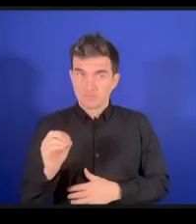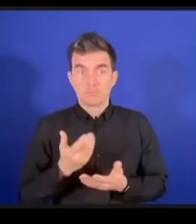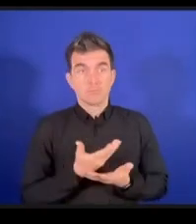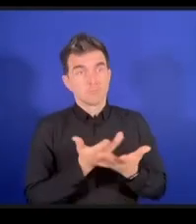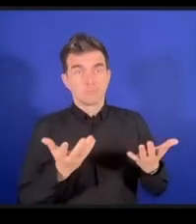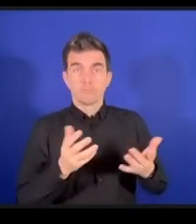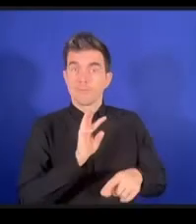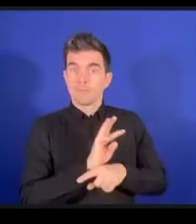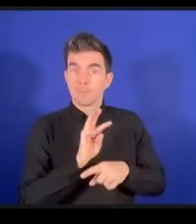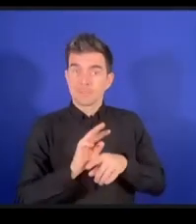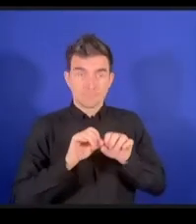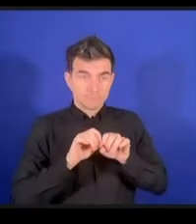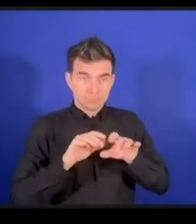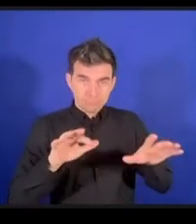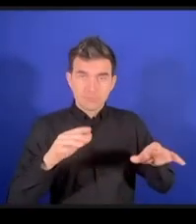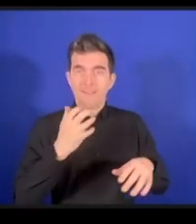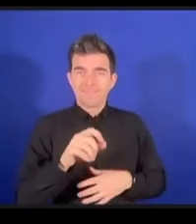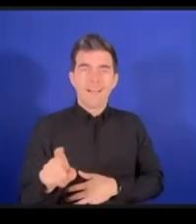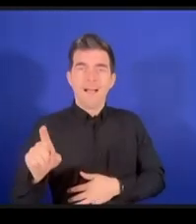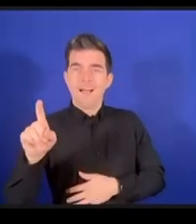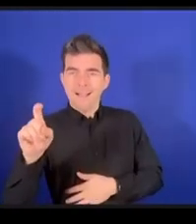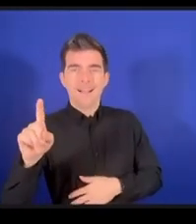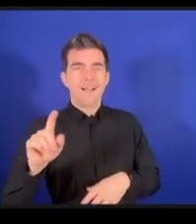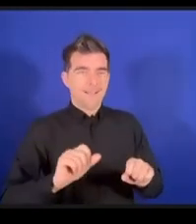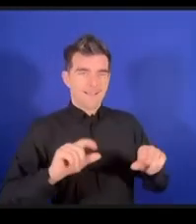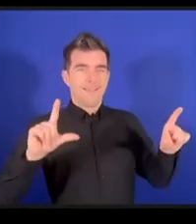りましたそのような統計から